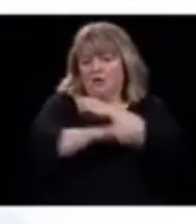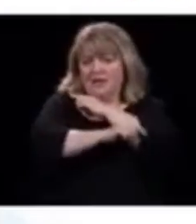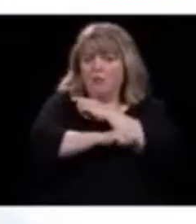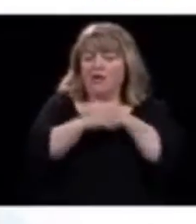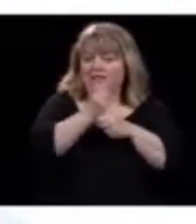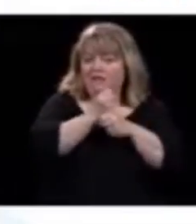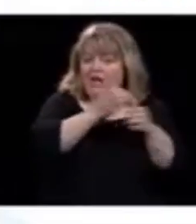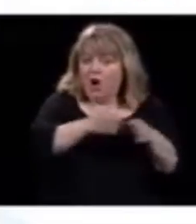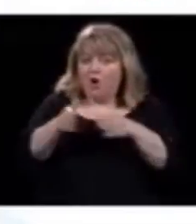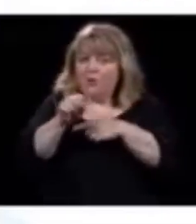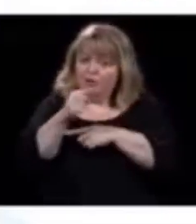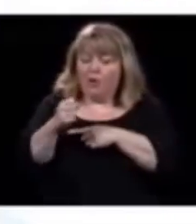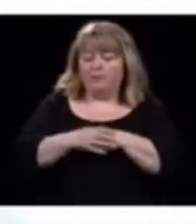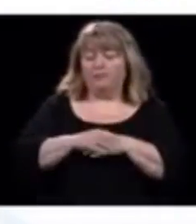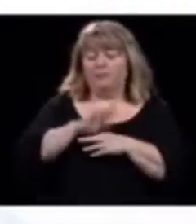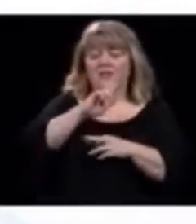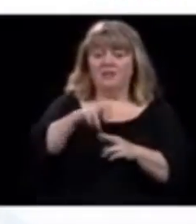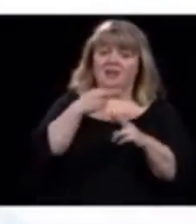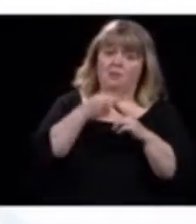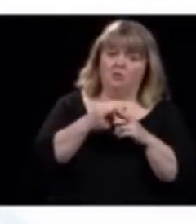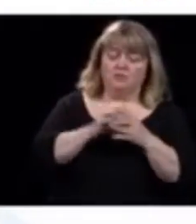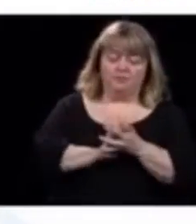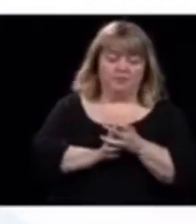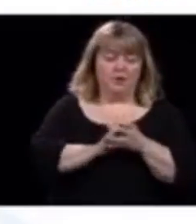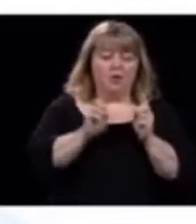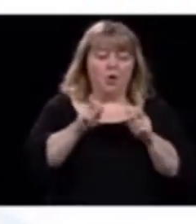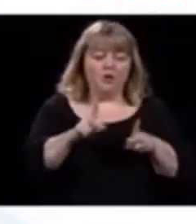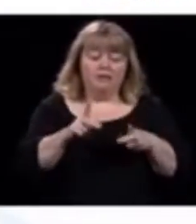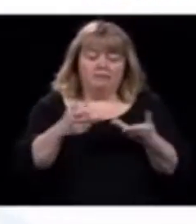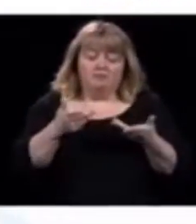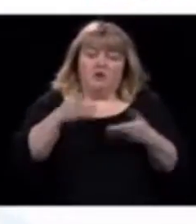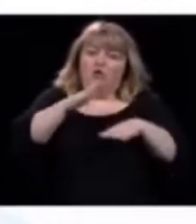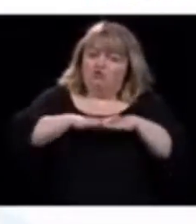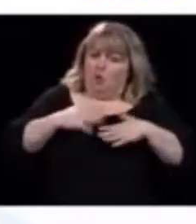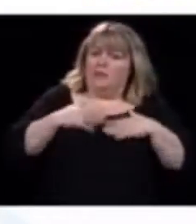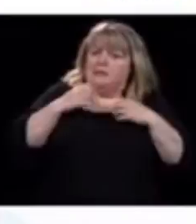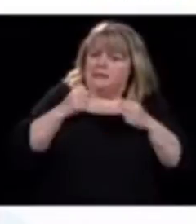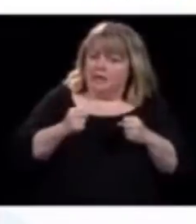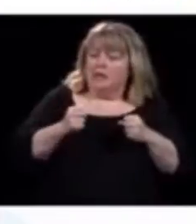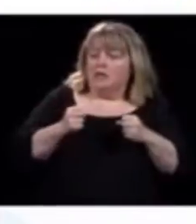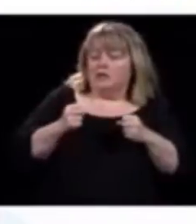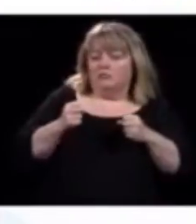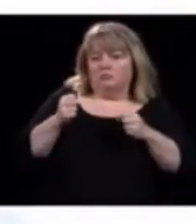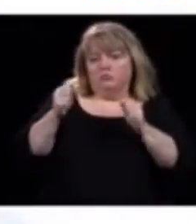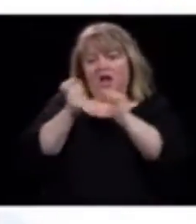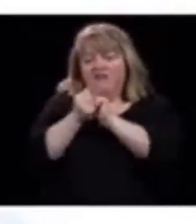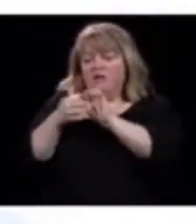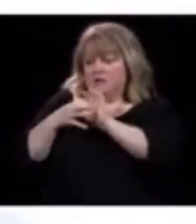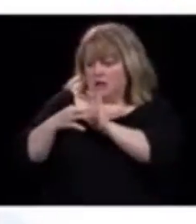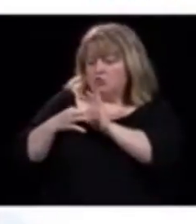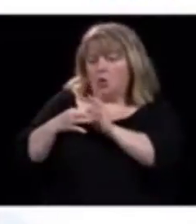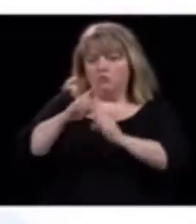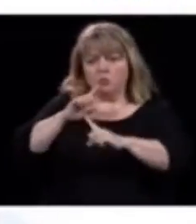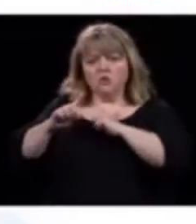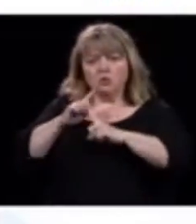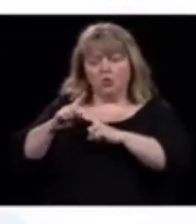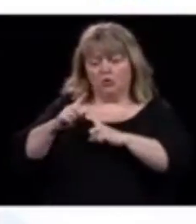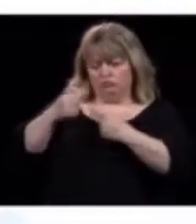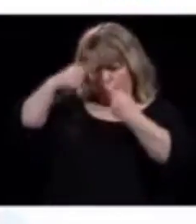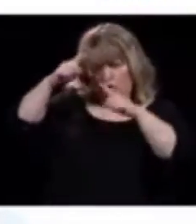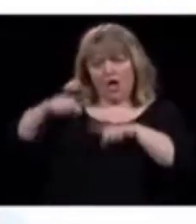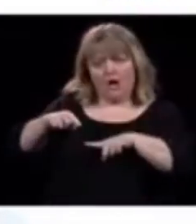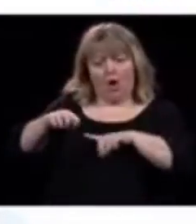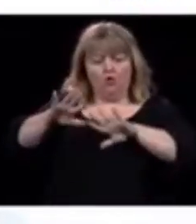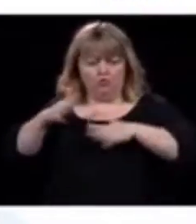D'abord, à ce que je sache, du côté de la santé, on s'entend bien pour les façons de